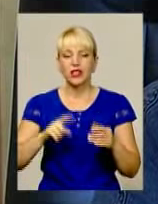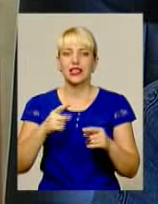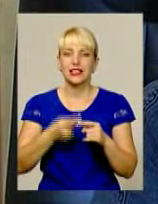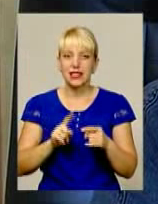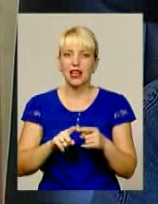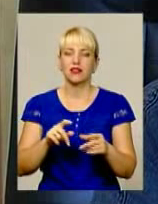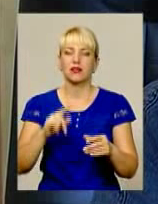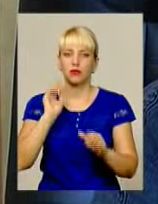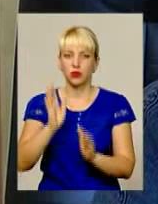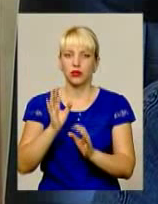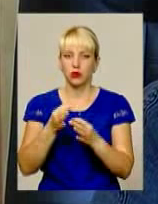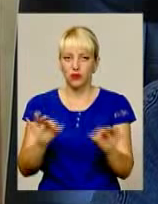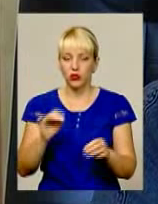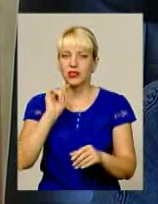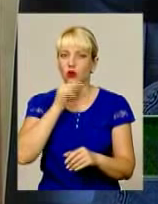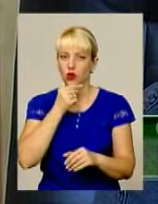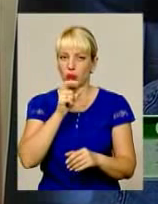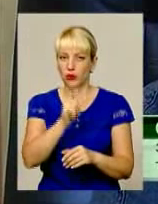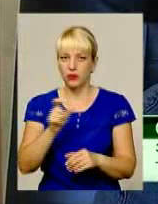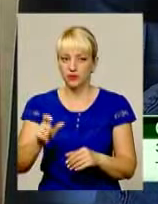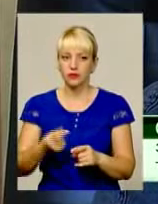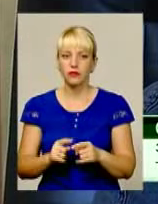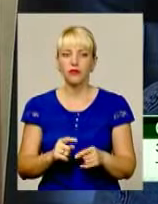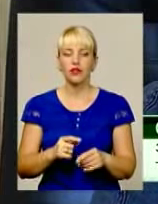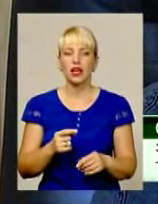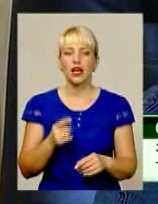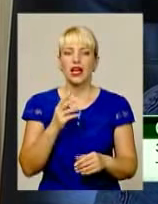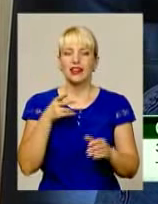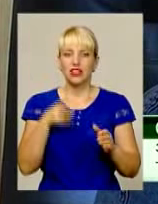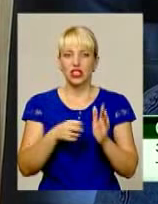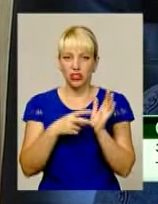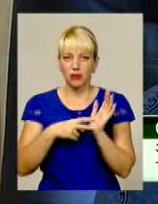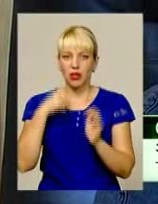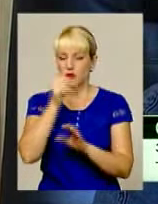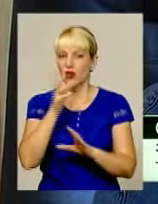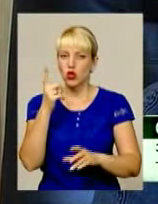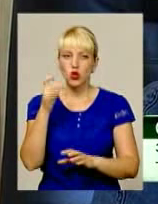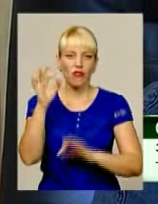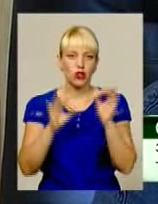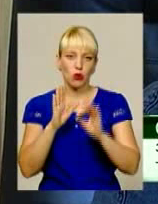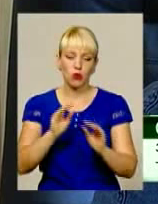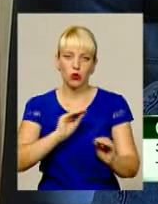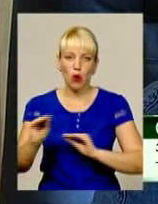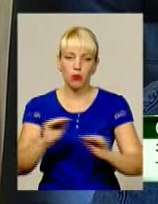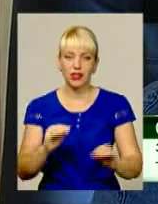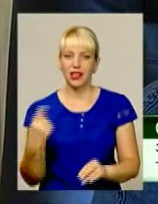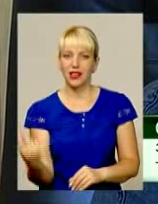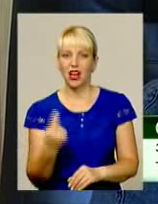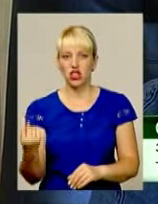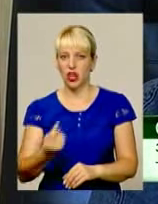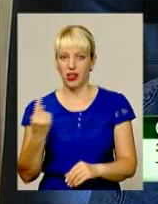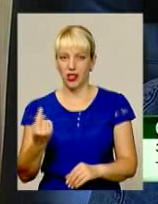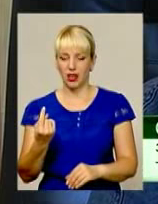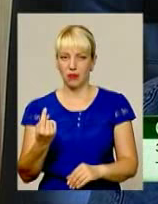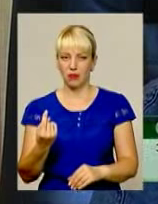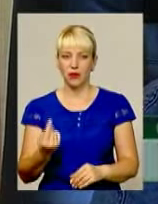Ми до опалювального сезону 2016-2017 року 100% обладнаємо всі житлові будинки лічильниками.